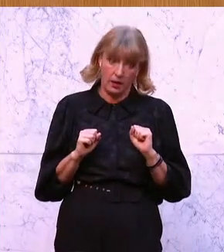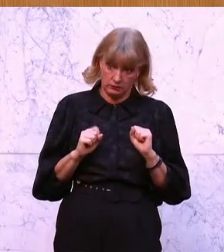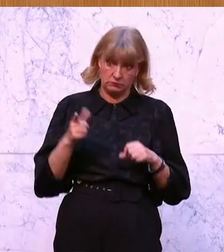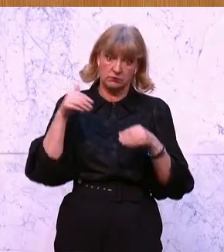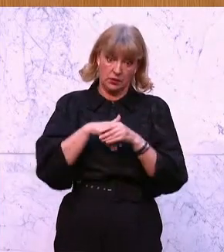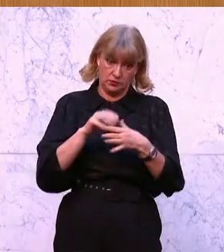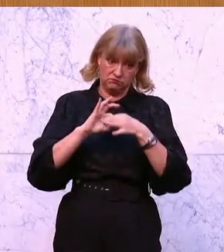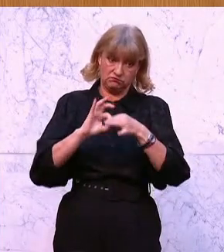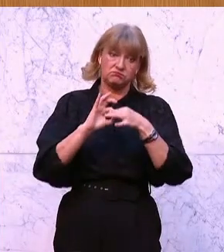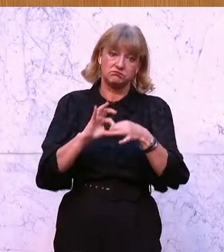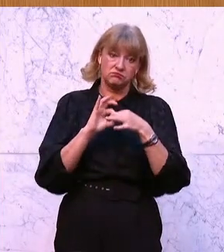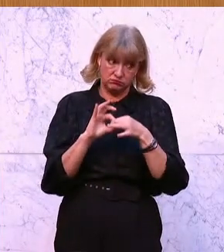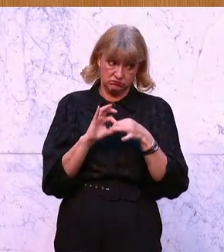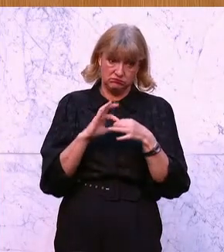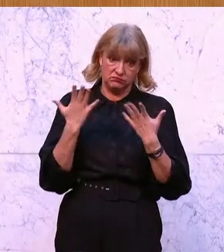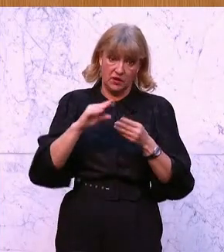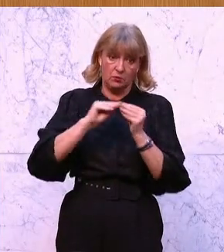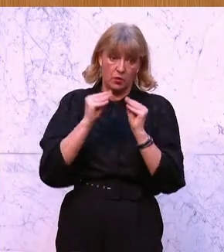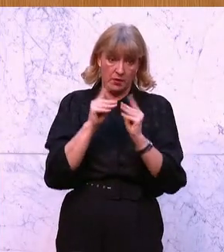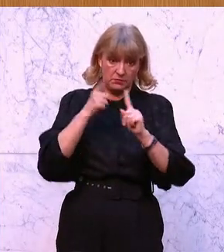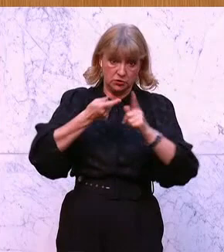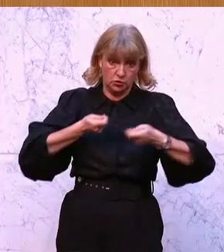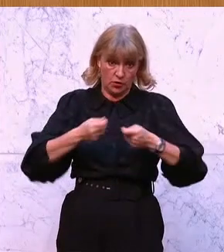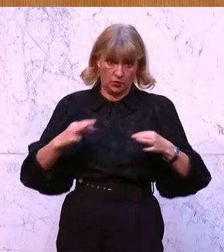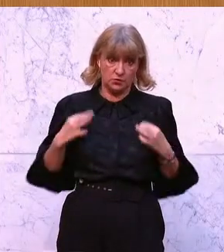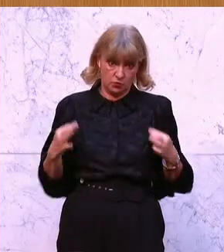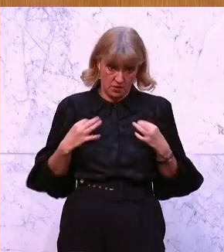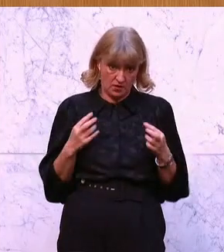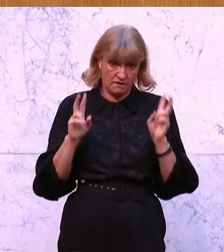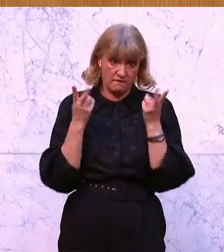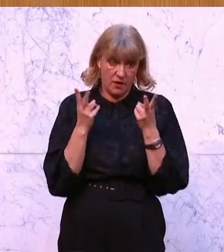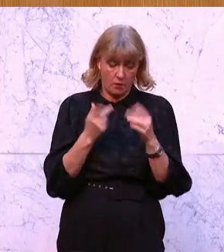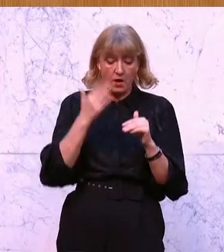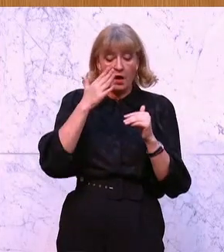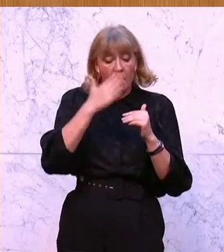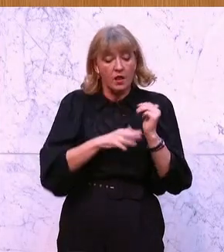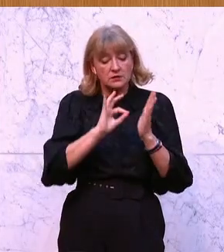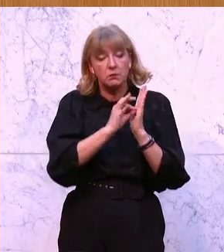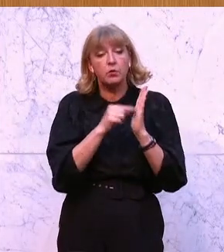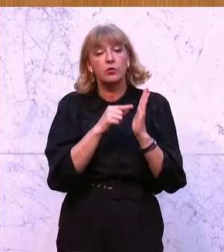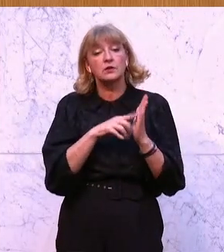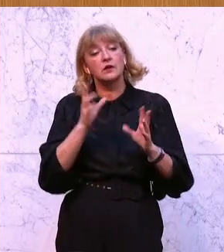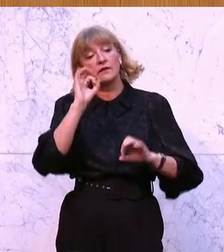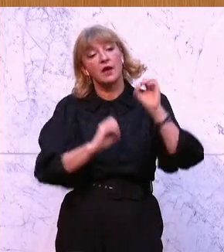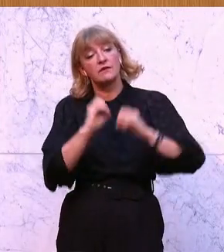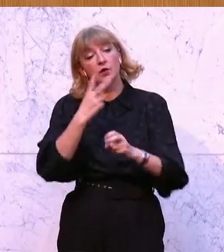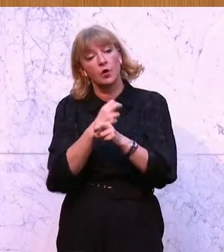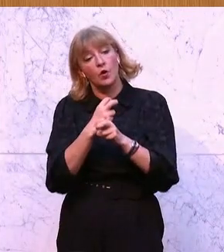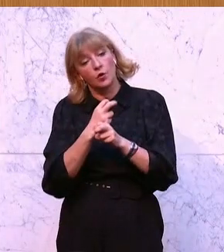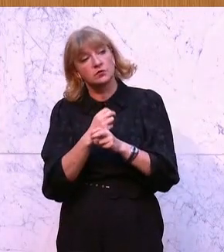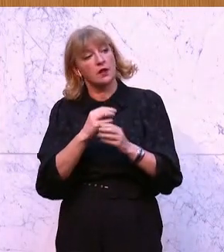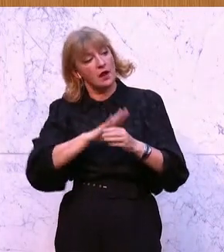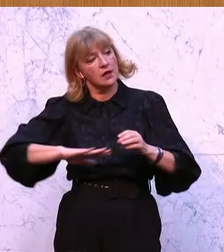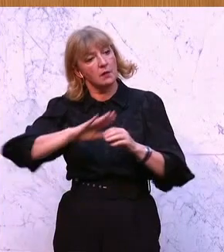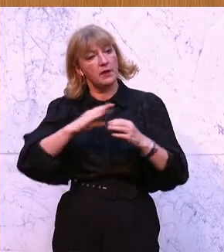inhaltlichen Zusammenhang mit den Problemen in der Zielsteuerung Gesundheit. Denn der erste Punkt ist eben die Evaluierung des österreichischen Strukturplans Gesundheit